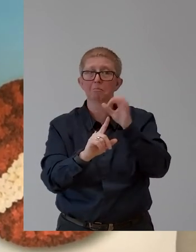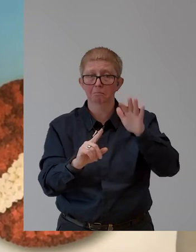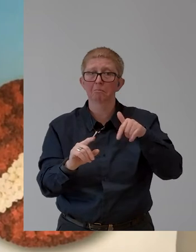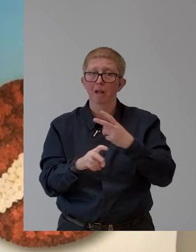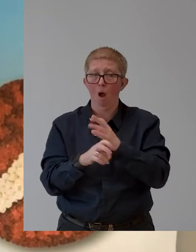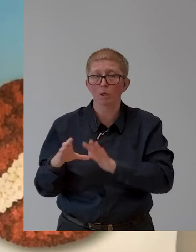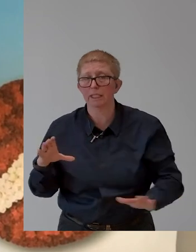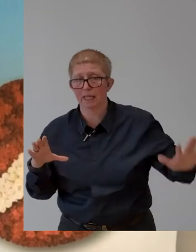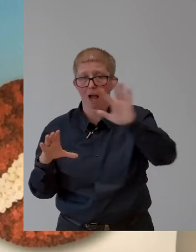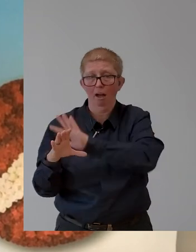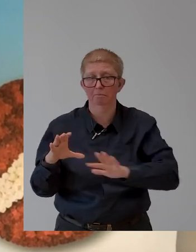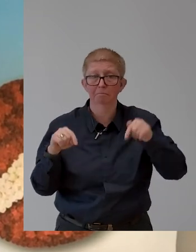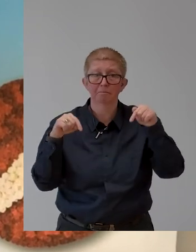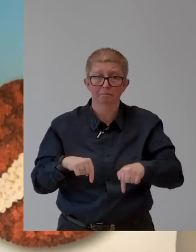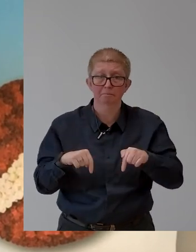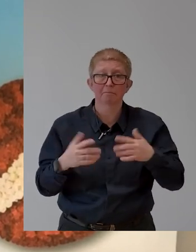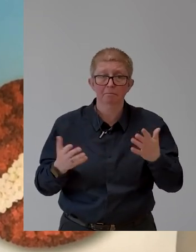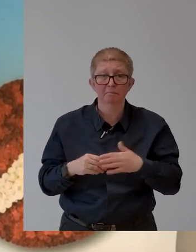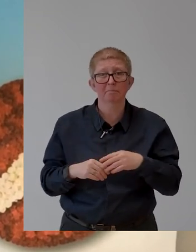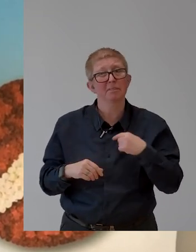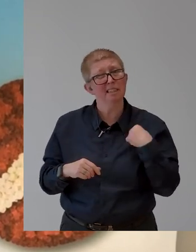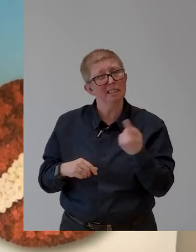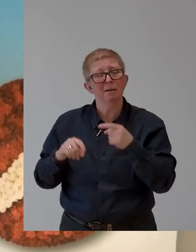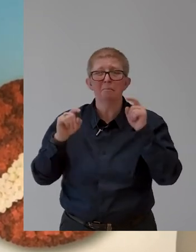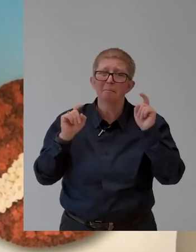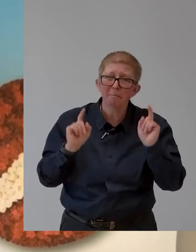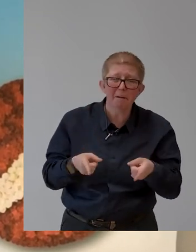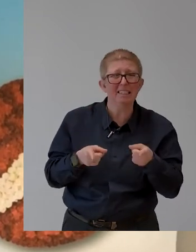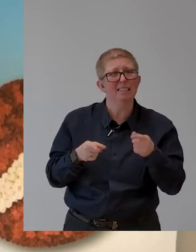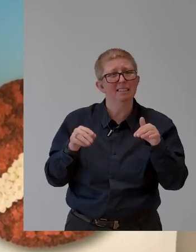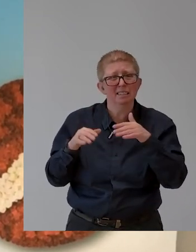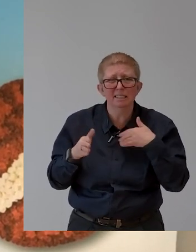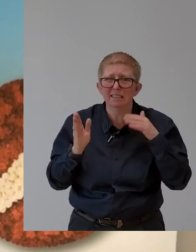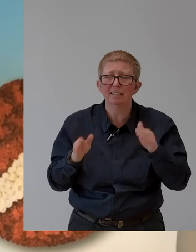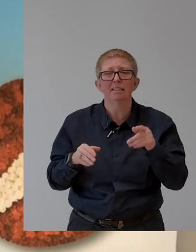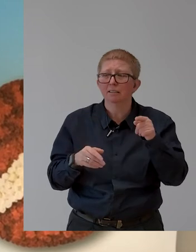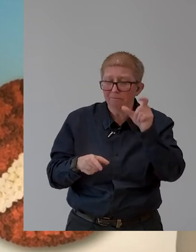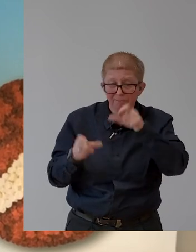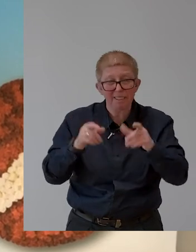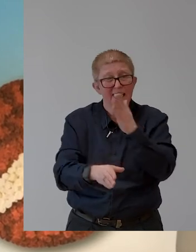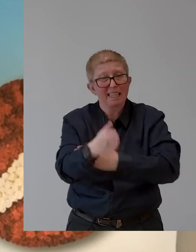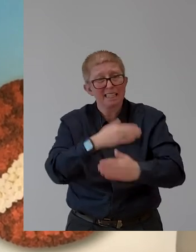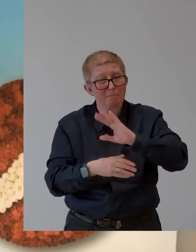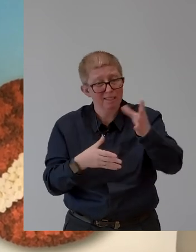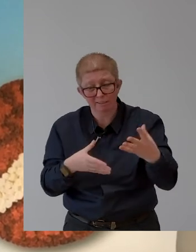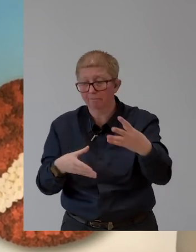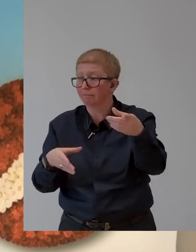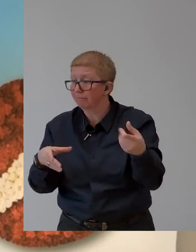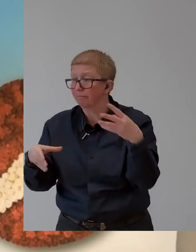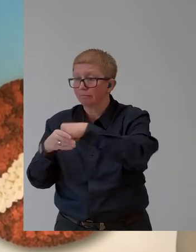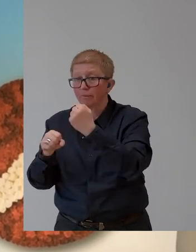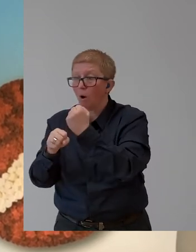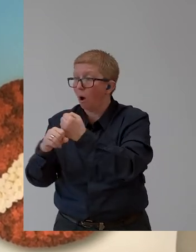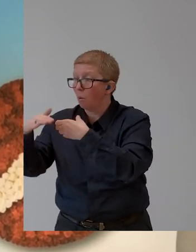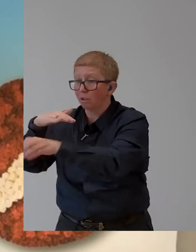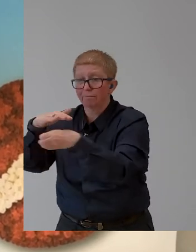conditions for these team members. And as a result, we have above all, many highly motivated and